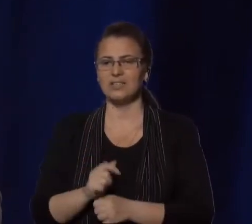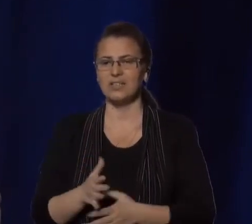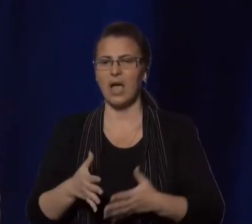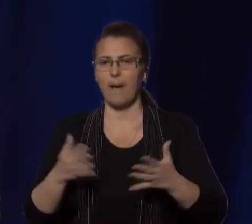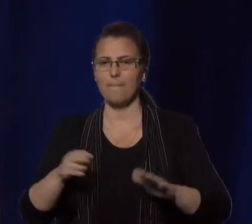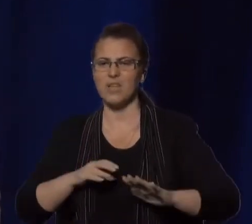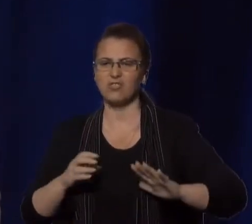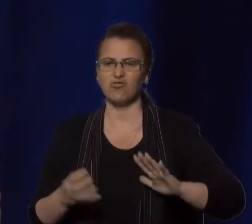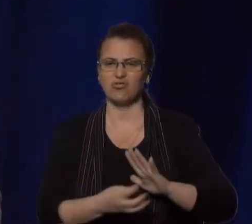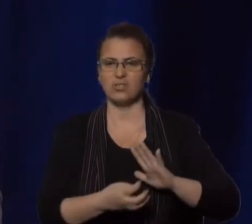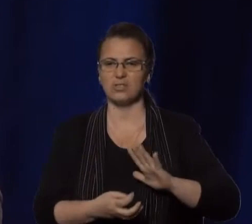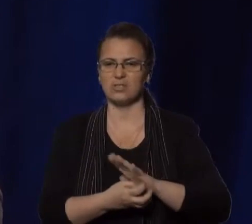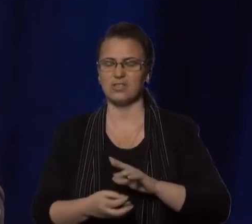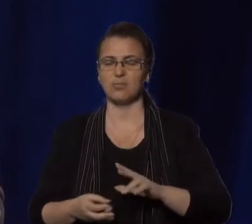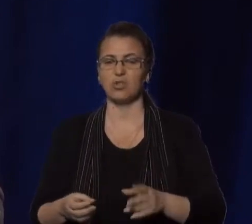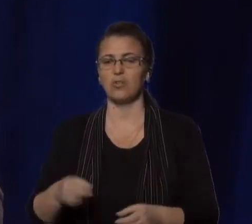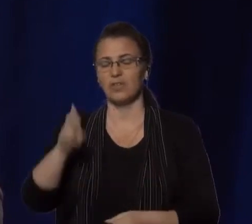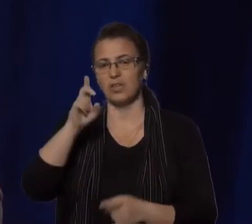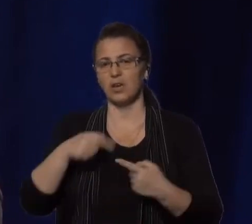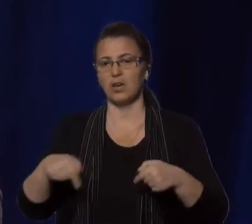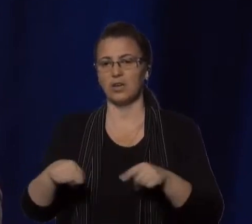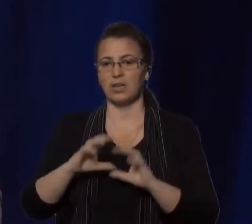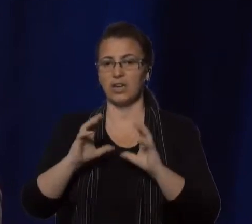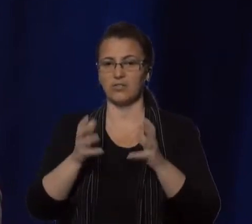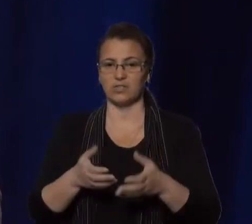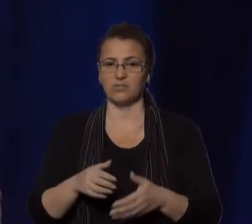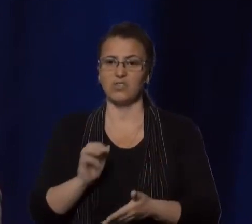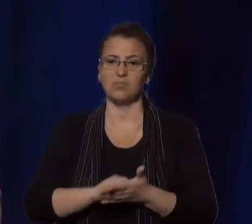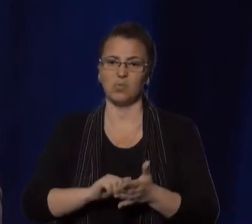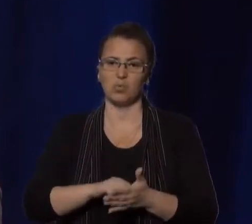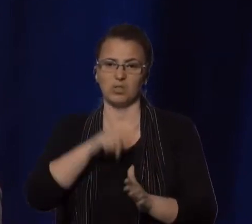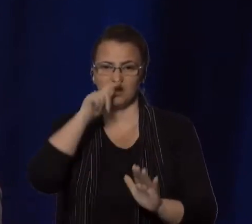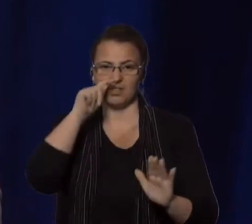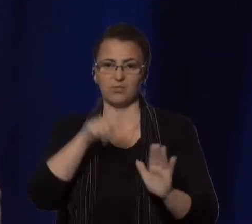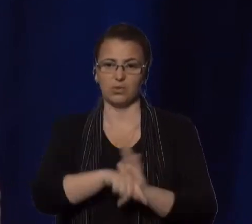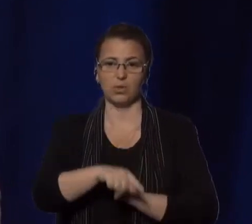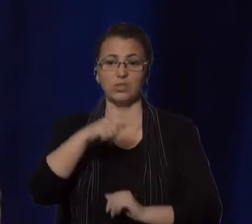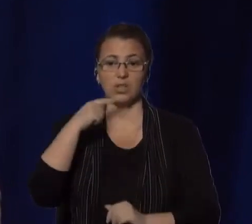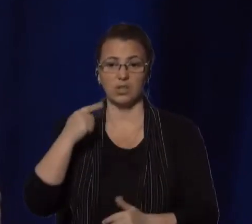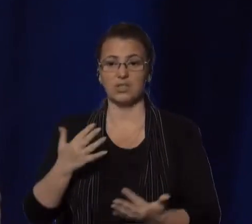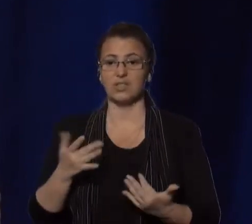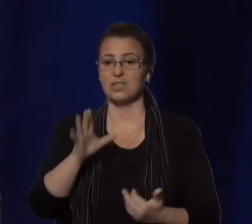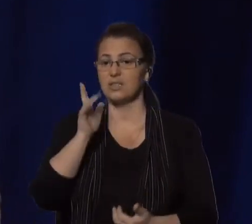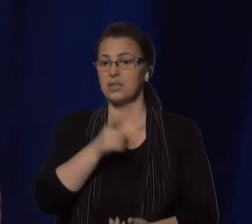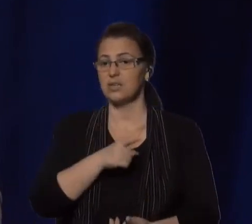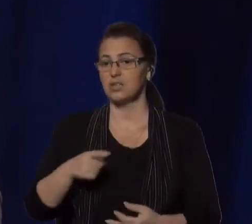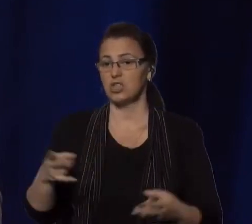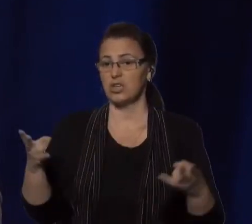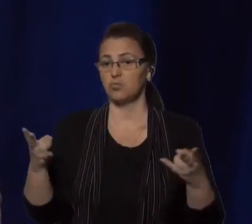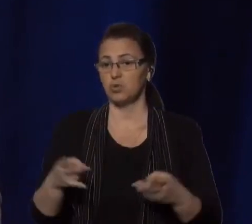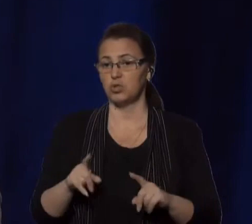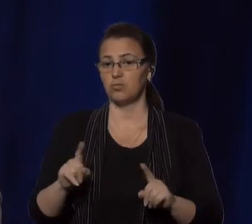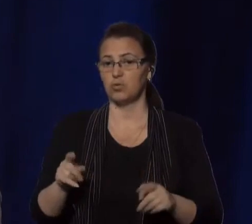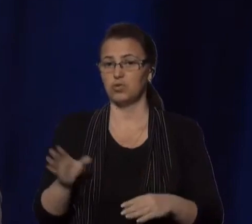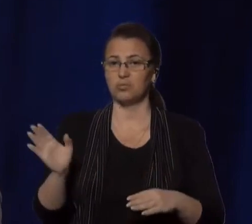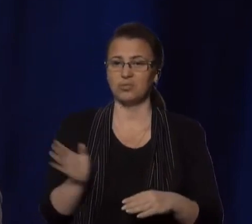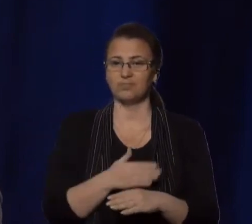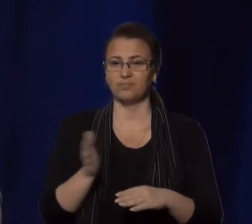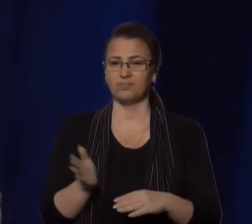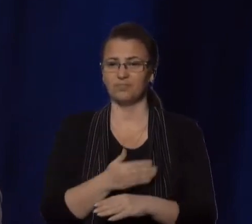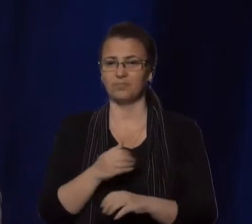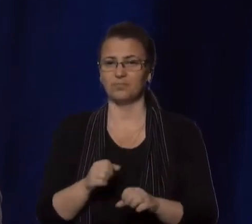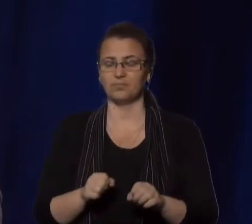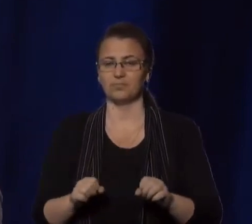замінованих країн у світі через повномасштабне російське вторгнення. Скільки часу потрібно для того, щоб розмінувати